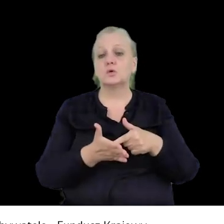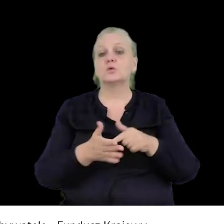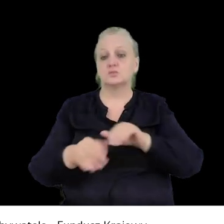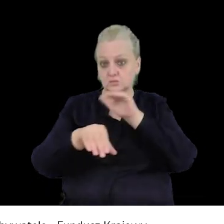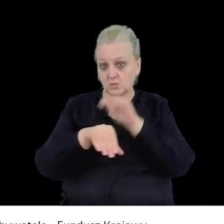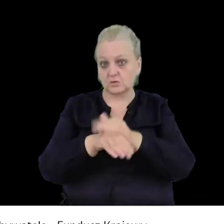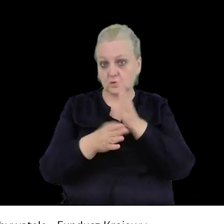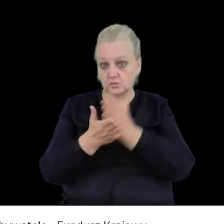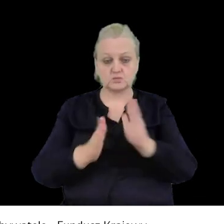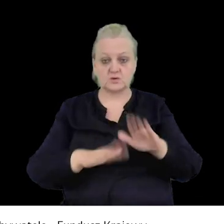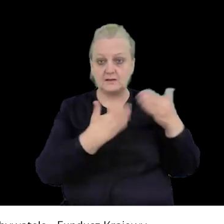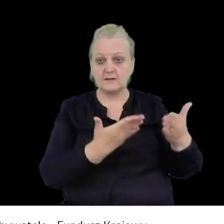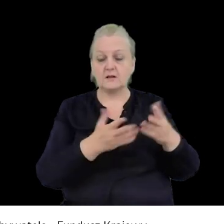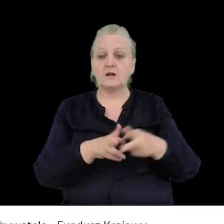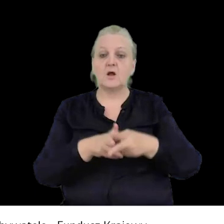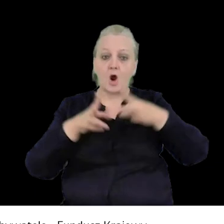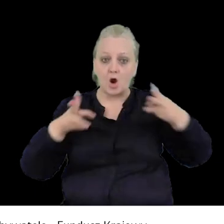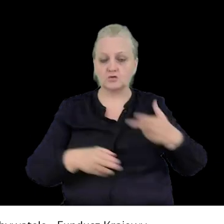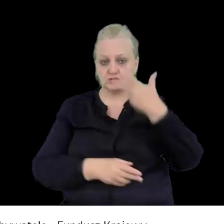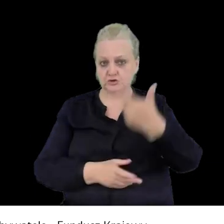to zgromadzenie jest wydawana na okres trzy lat.